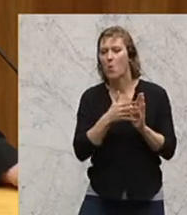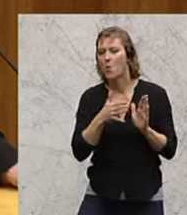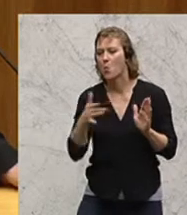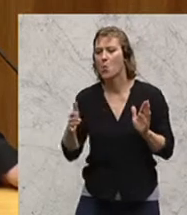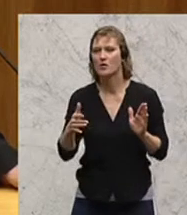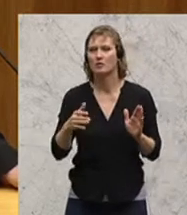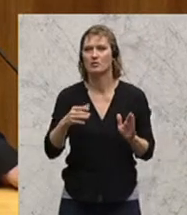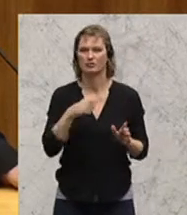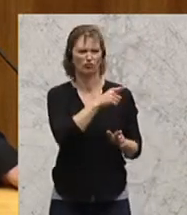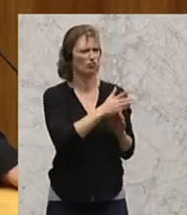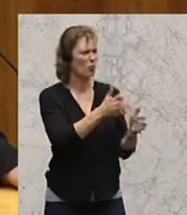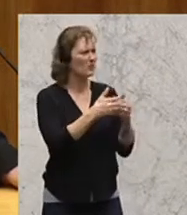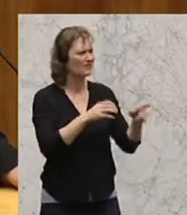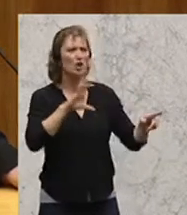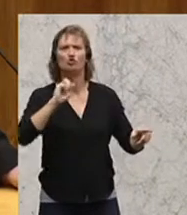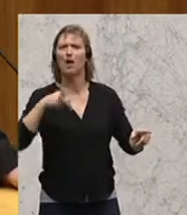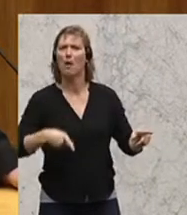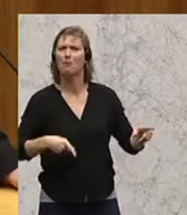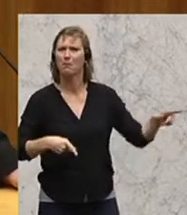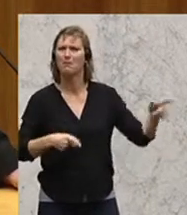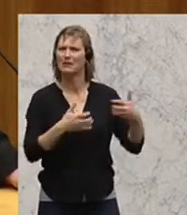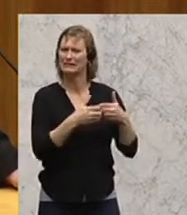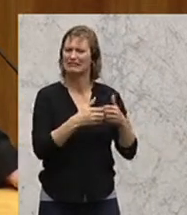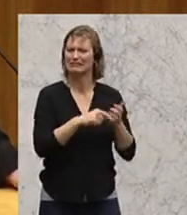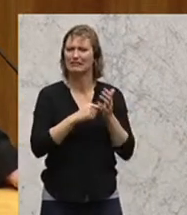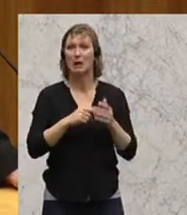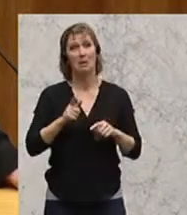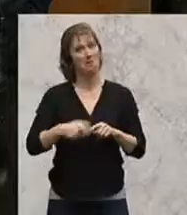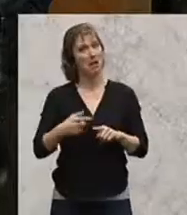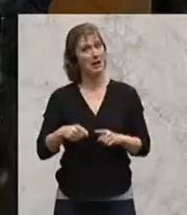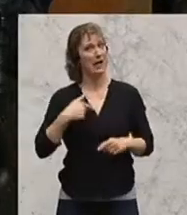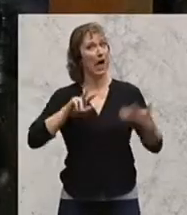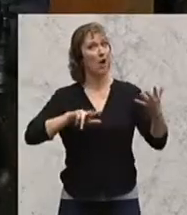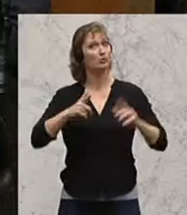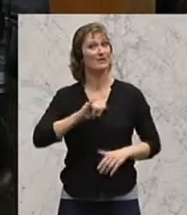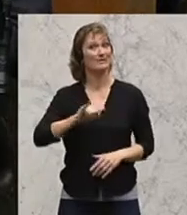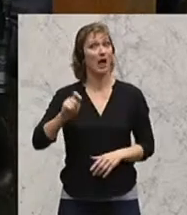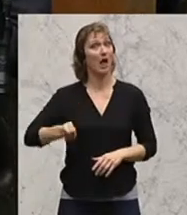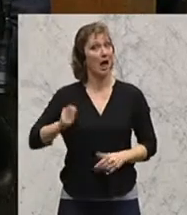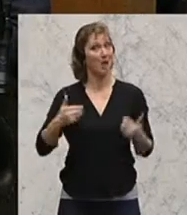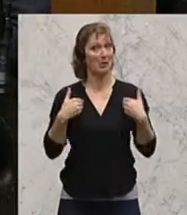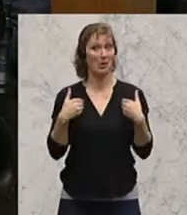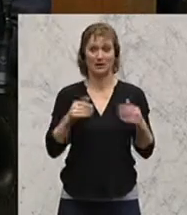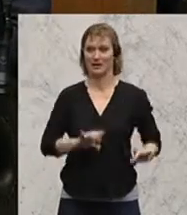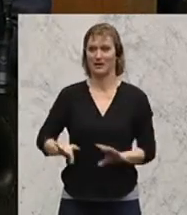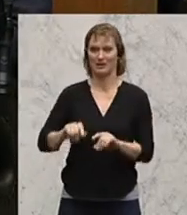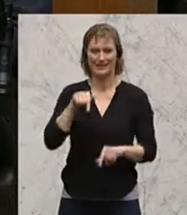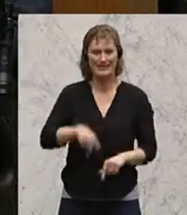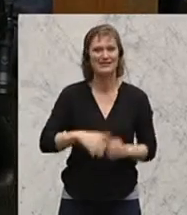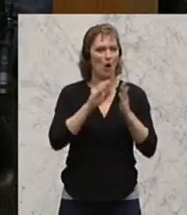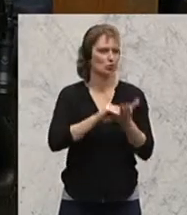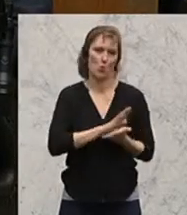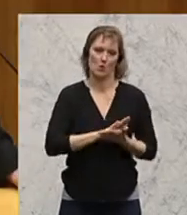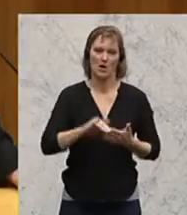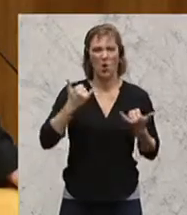Josef Chapp hat ja schon ein bisschen darauf hingewiesen, bald 28 Jahre Abgeordneter. Ich habe das in diesem Haus noch nie gesagt.